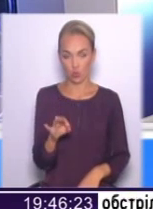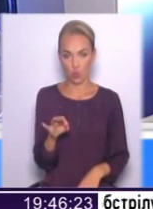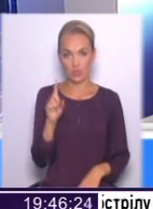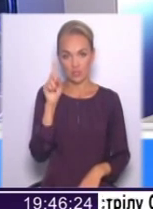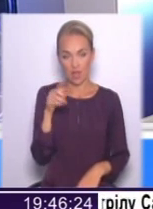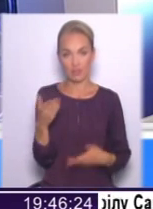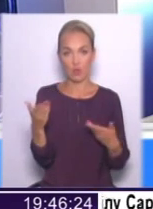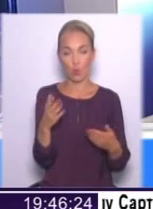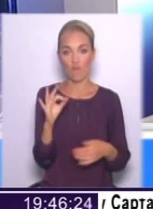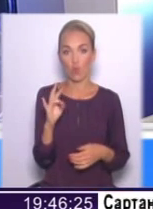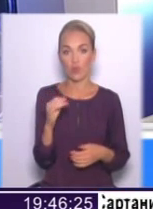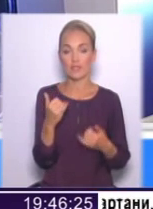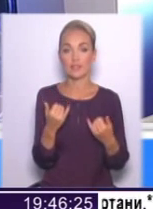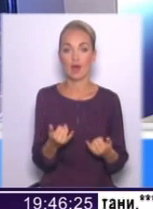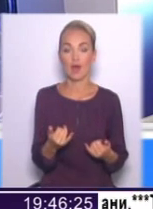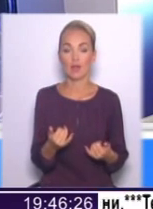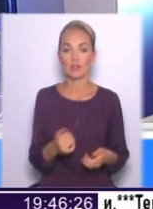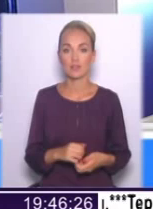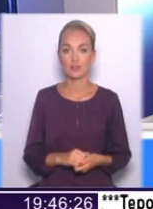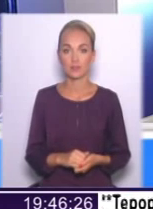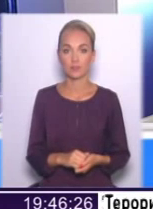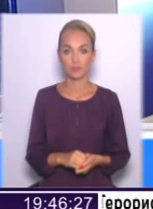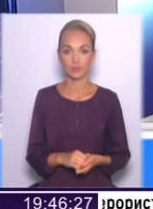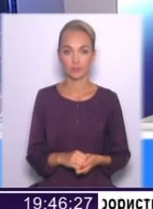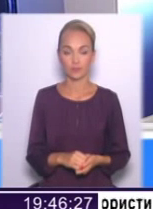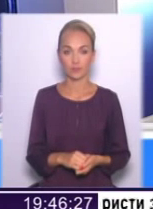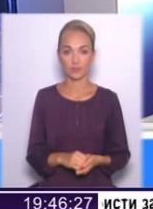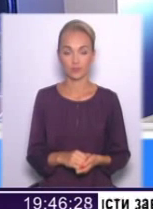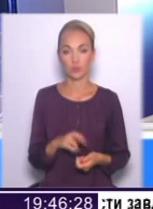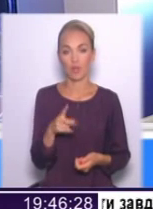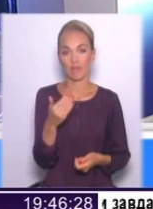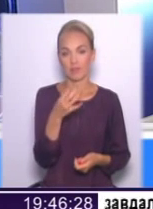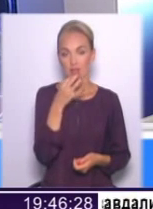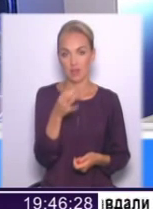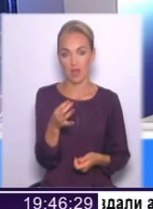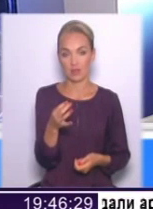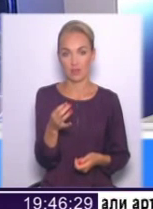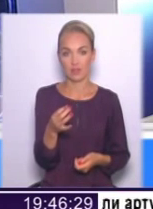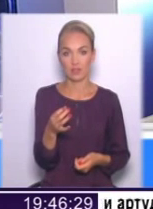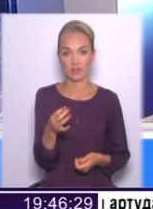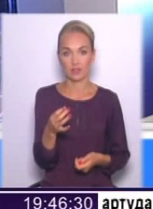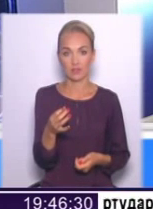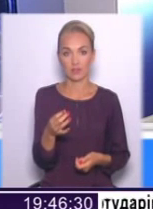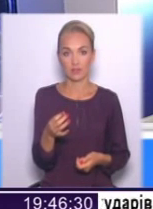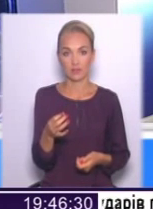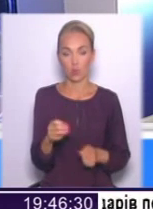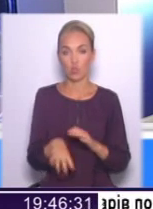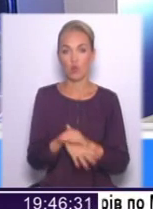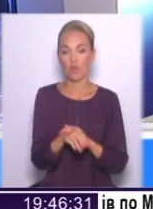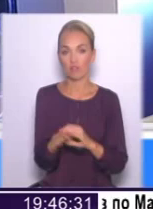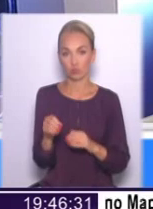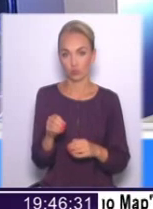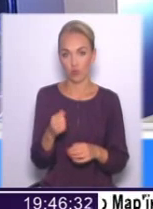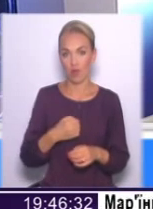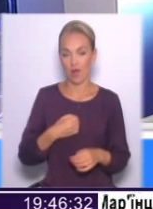в якому вони зараз, як вам сказати, розорвати цю армію і получати 1 тисяч